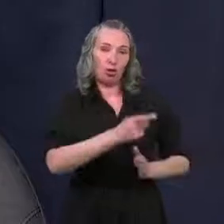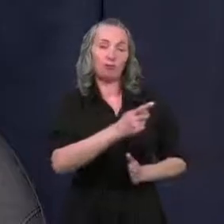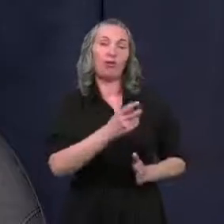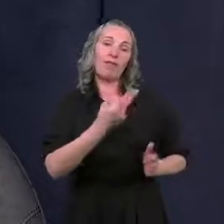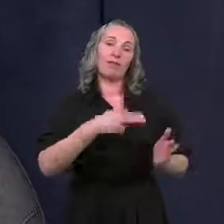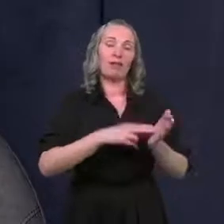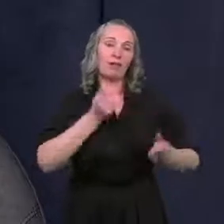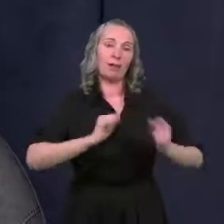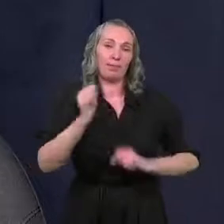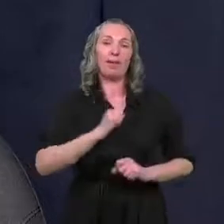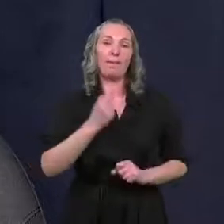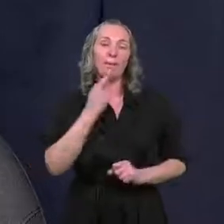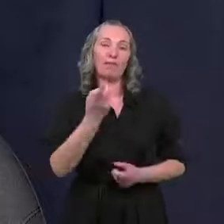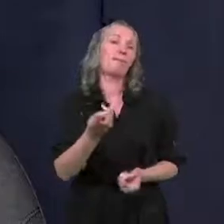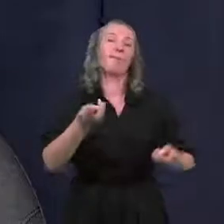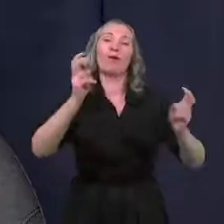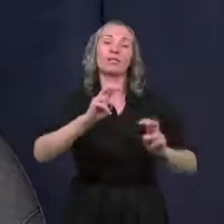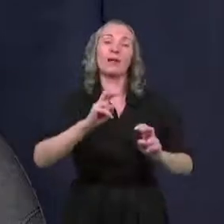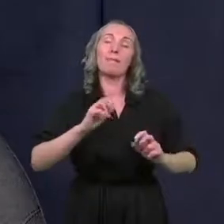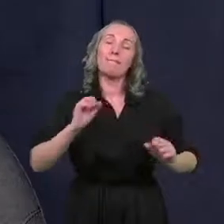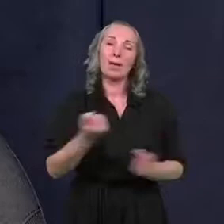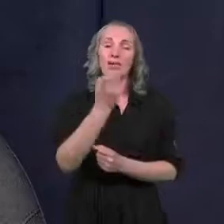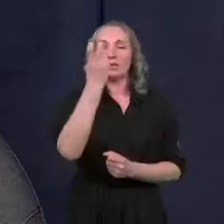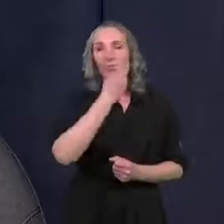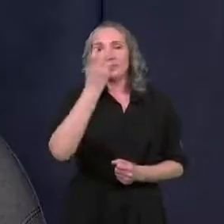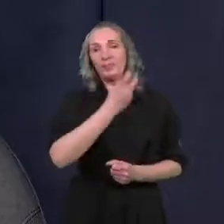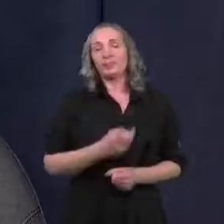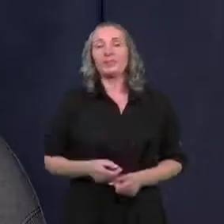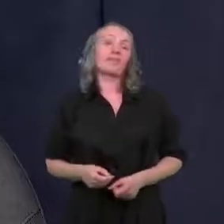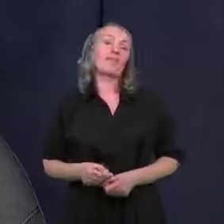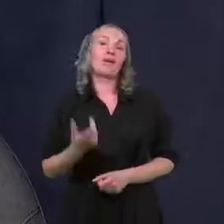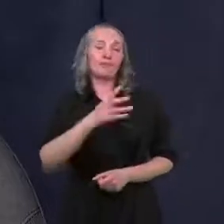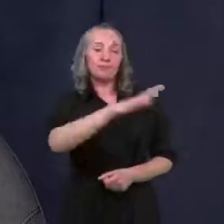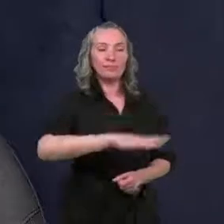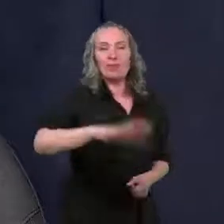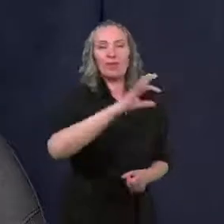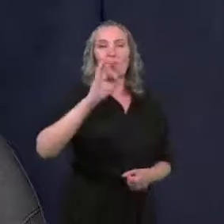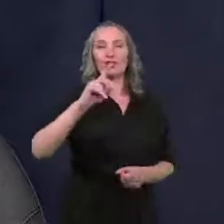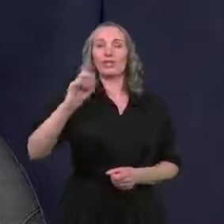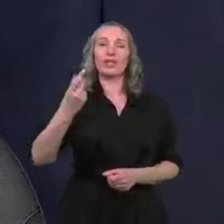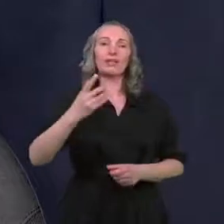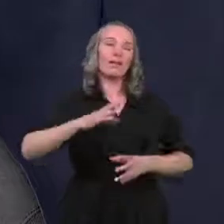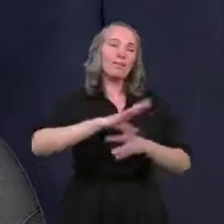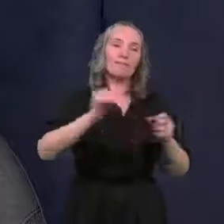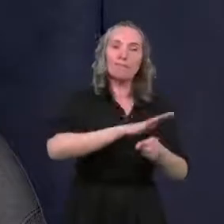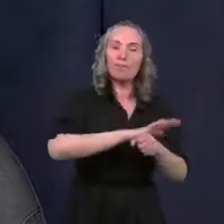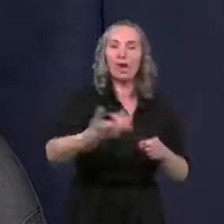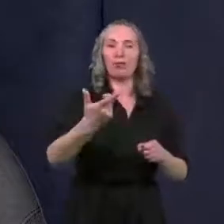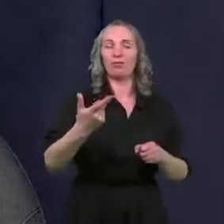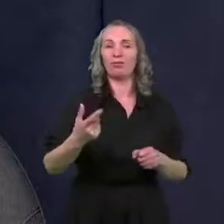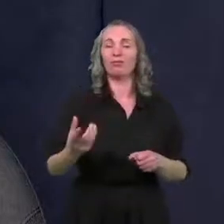I powiem to, drodzy Państwo, powstaje bardzo interesujące, można powiedzieć, osiedle z pełną infrastrukturą